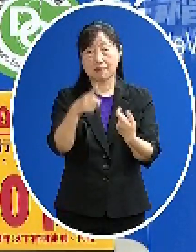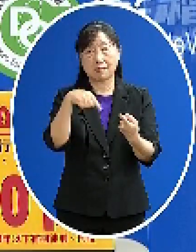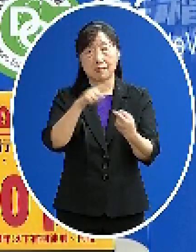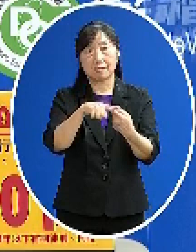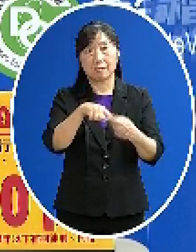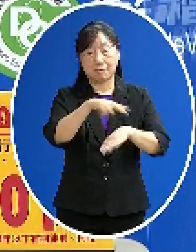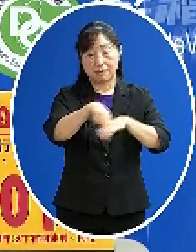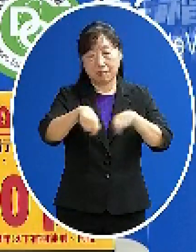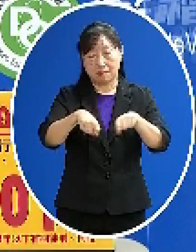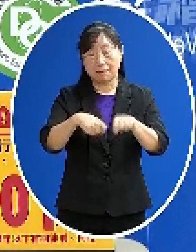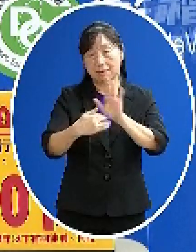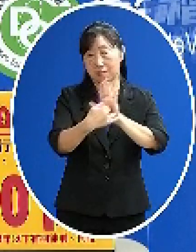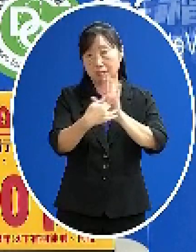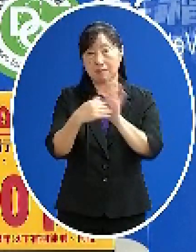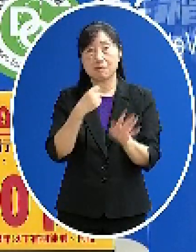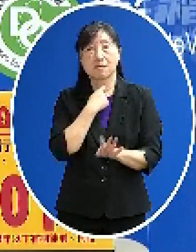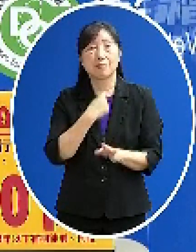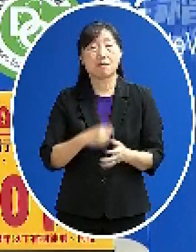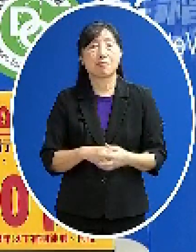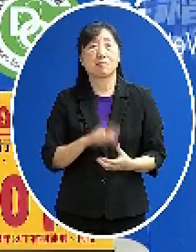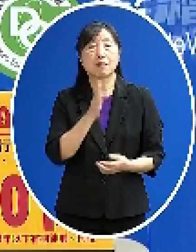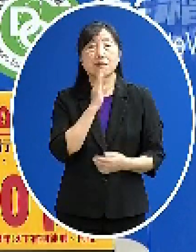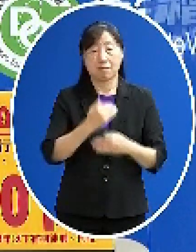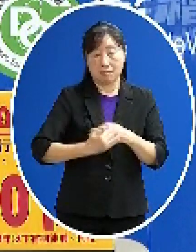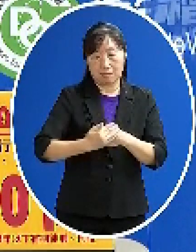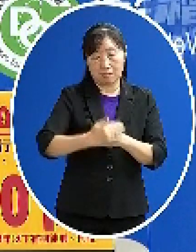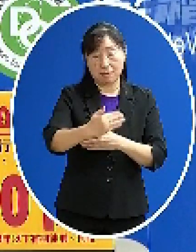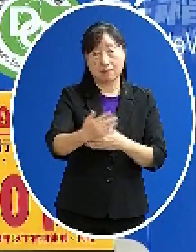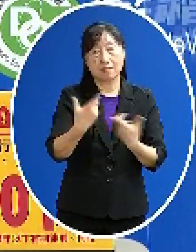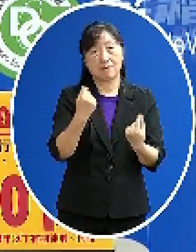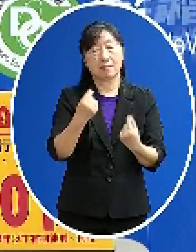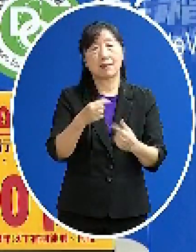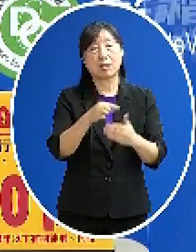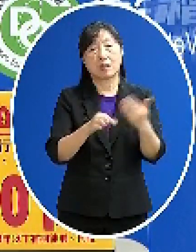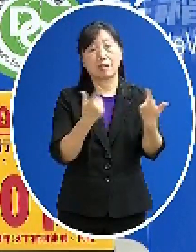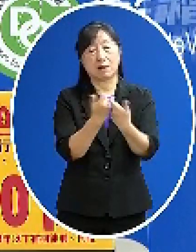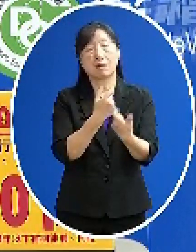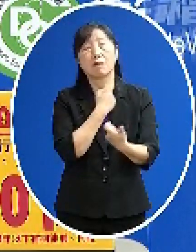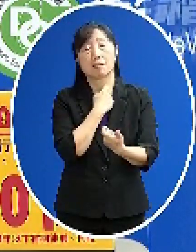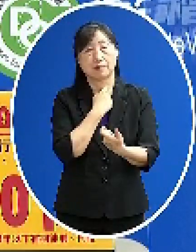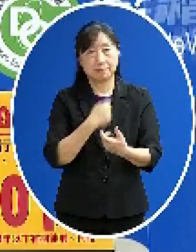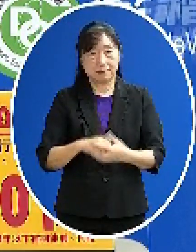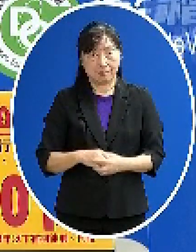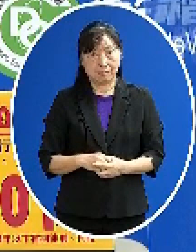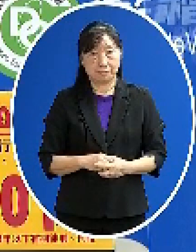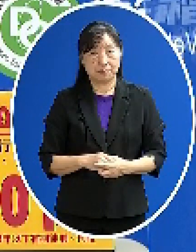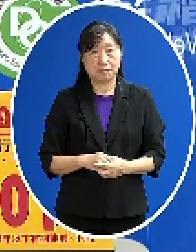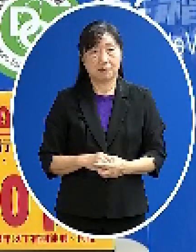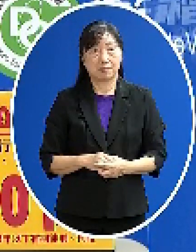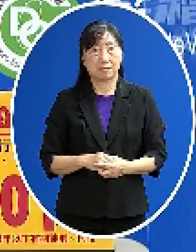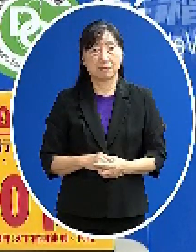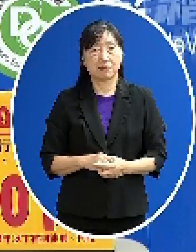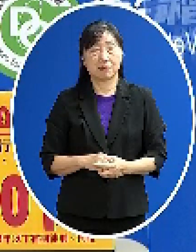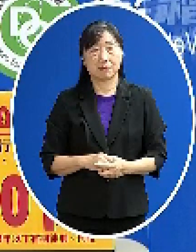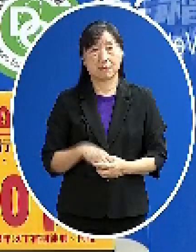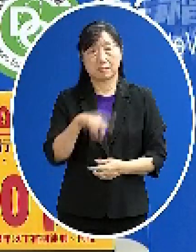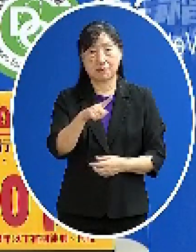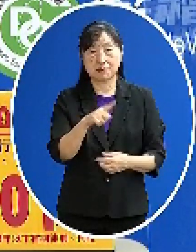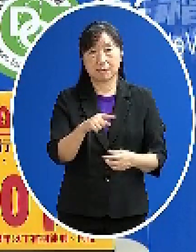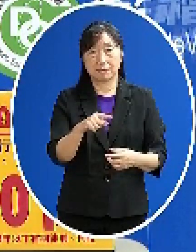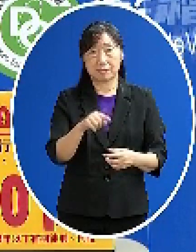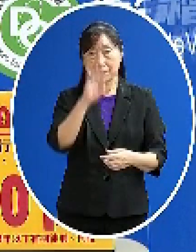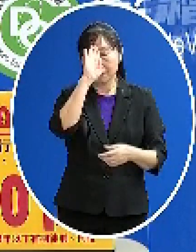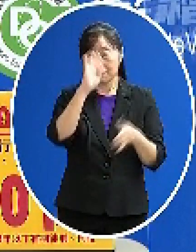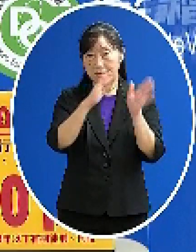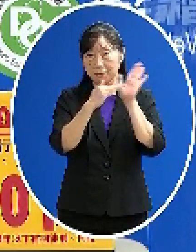要做的事情那但是這個程序還是要完備相關的程序還是要完備但是在因應疫